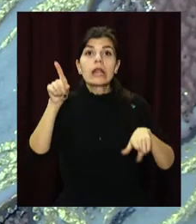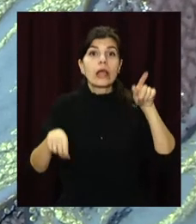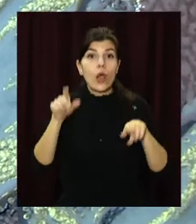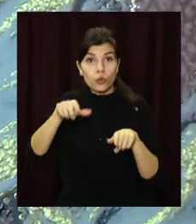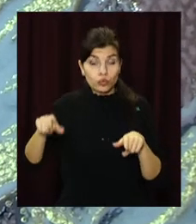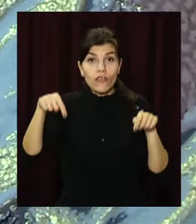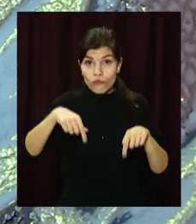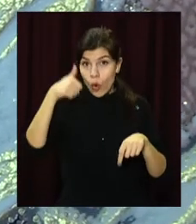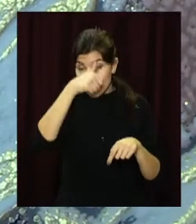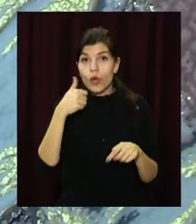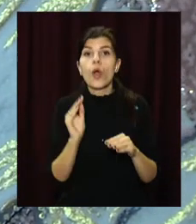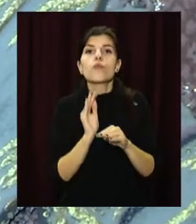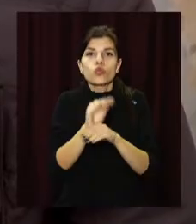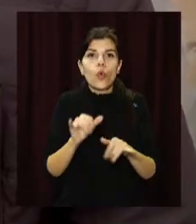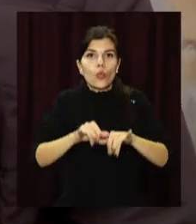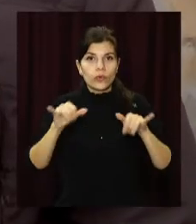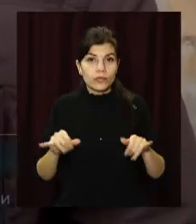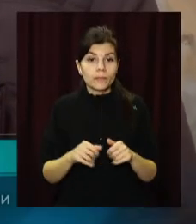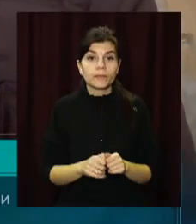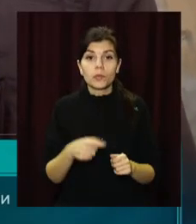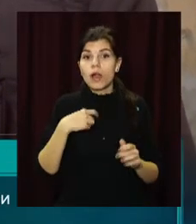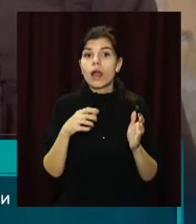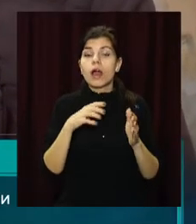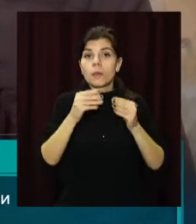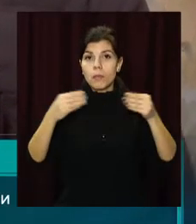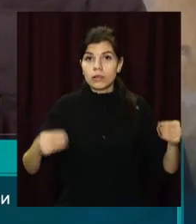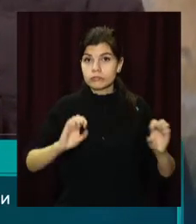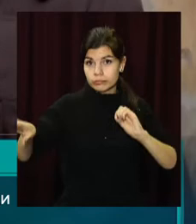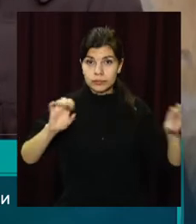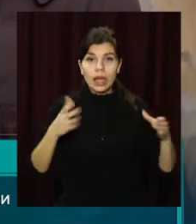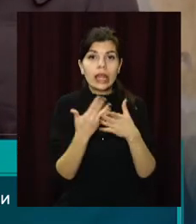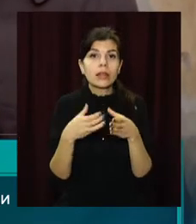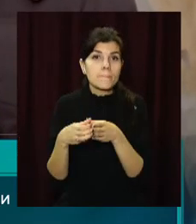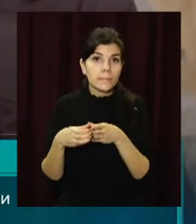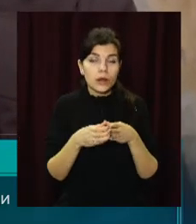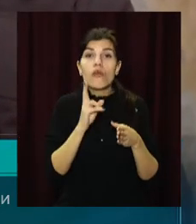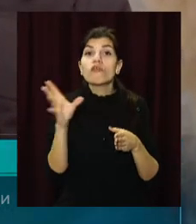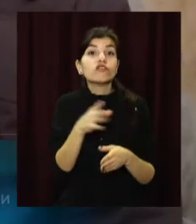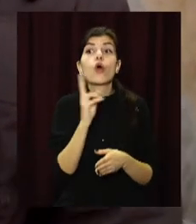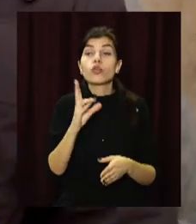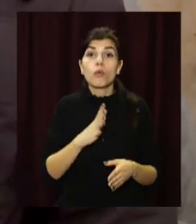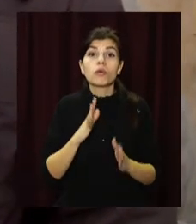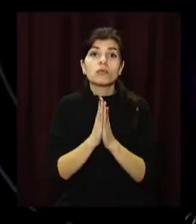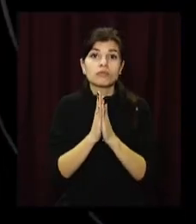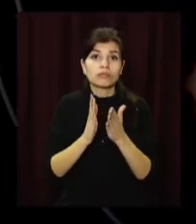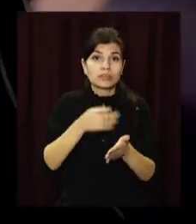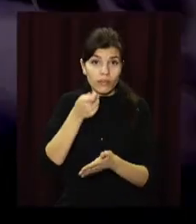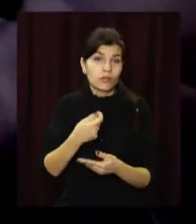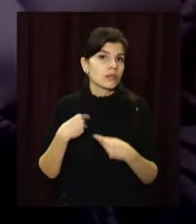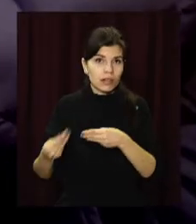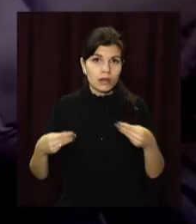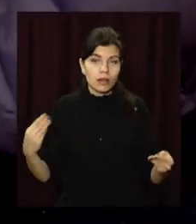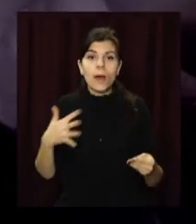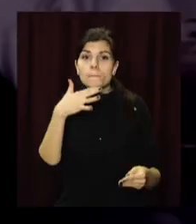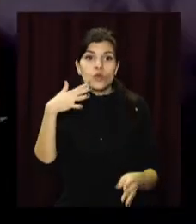кам'янчан надали додаткові обігрівачі. Розвозимо батареї. Робляє нескільки бригад. Всі, хто писав заявку, отримали батареї. Мешканці